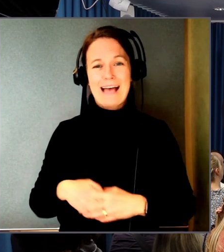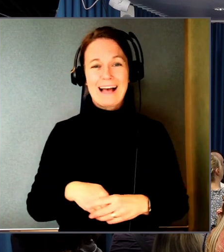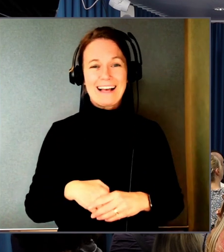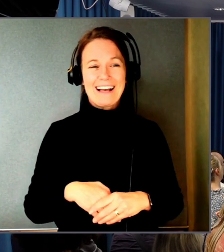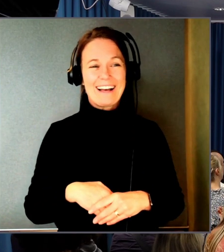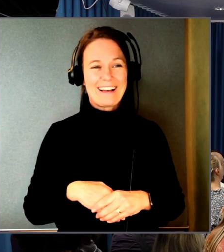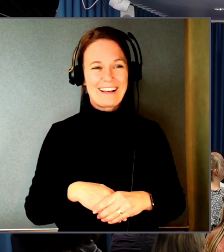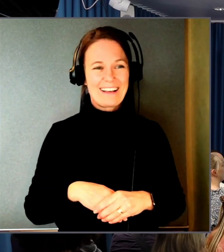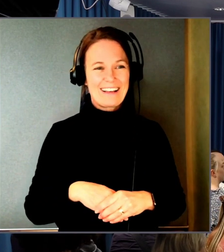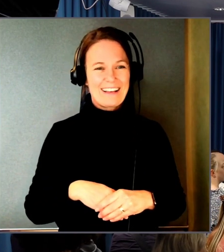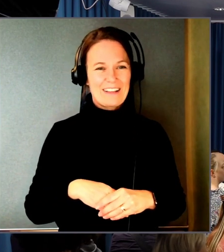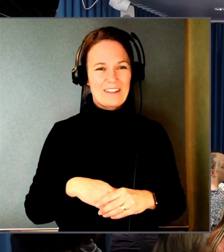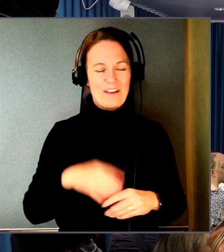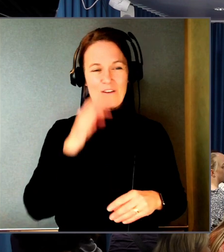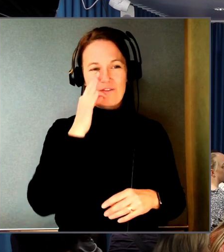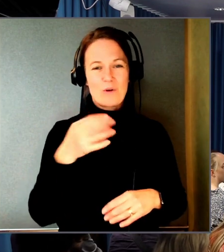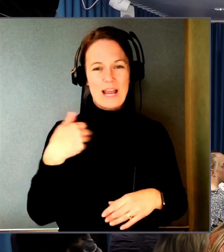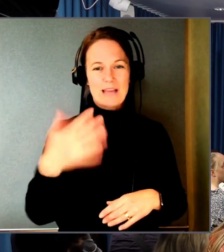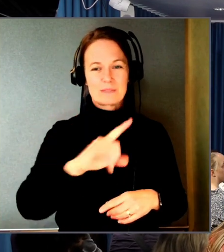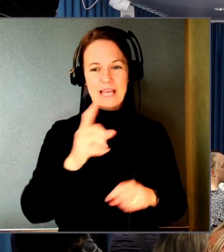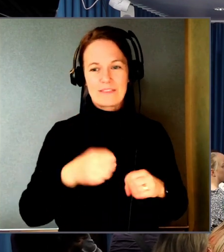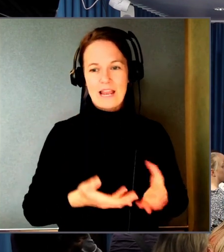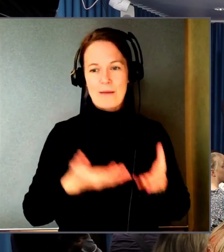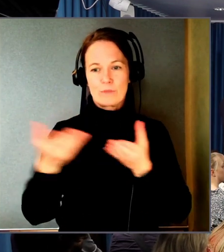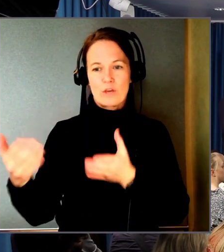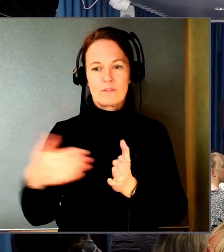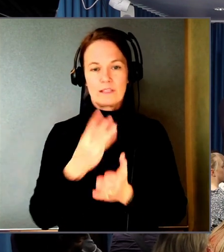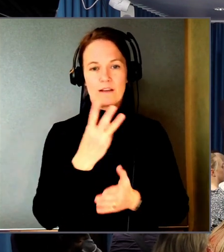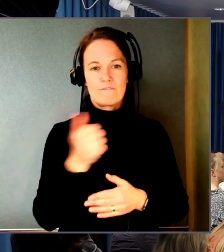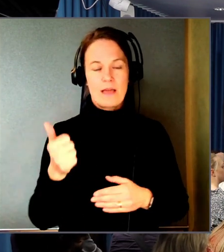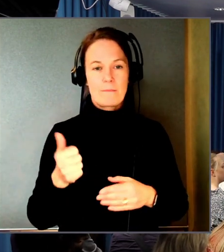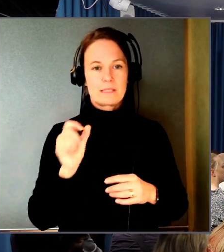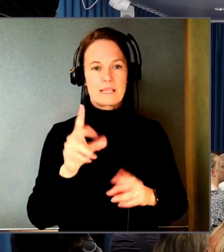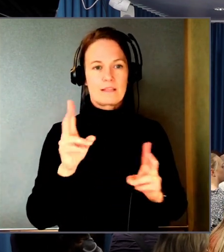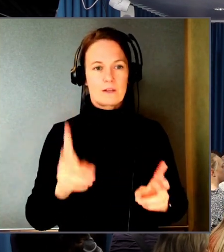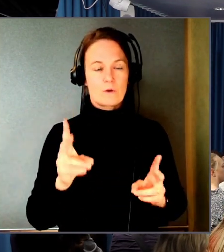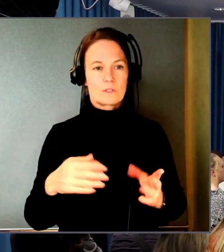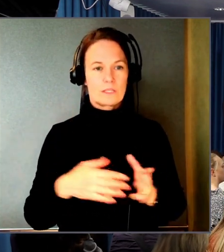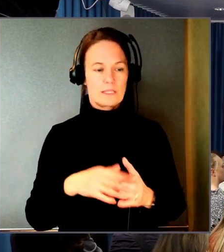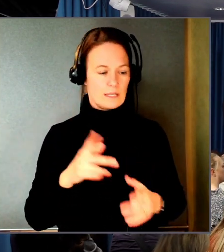Jag tror vi har en fråga där. sen ska vi lämna över till webbsändningen också, Katarina.